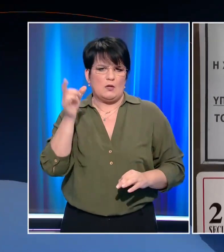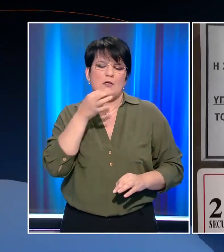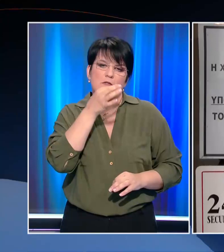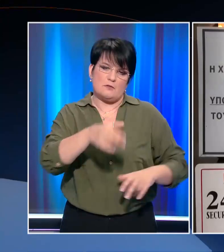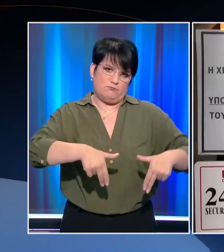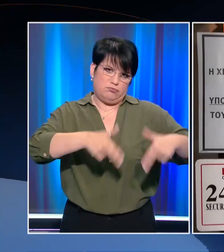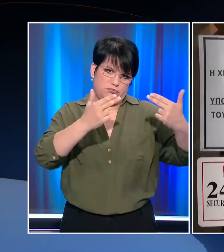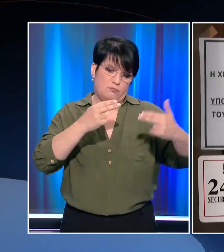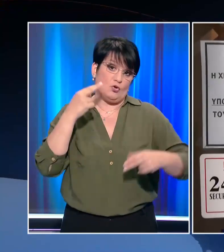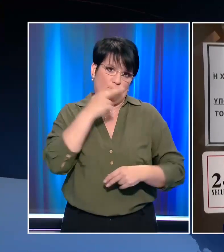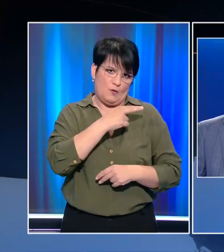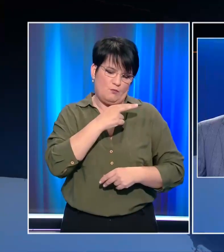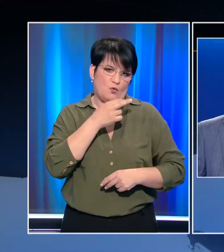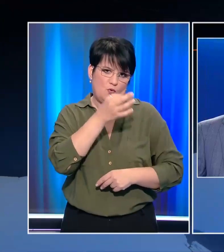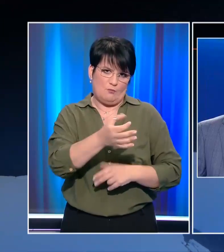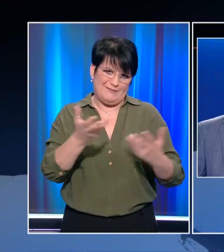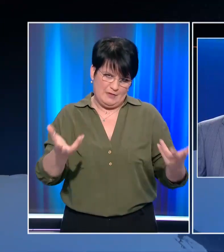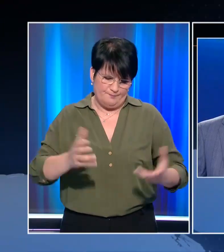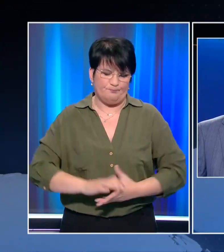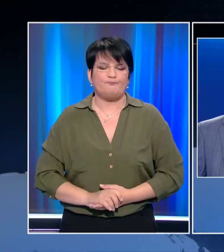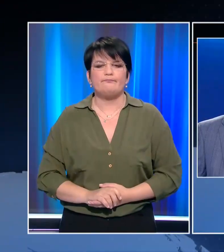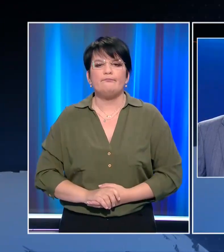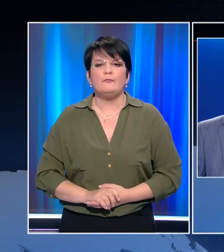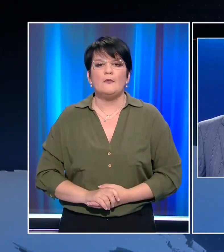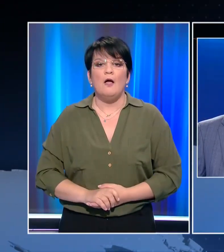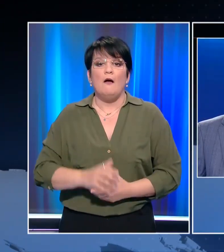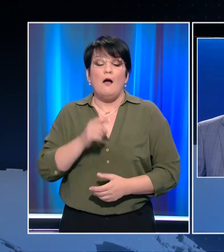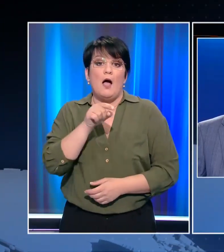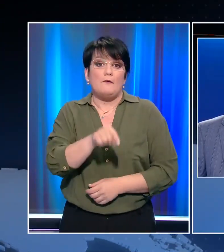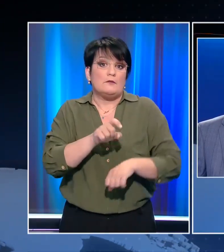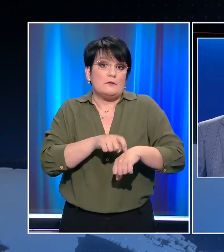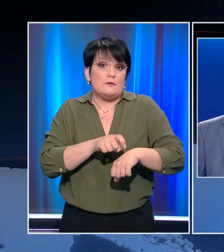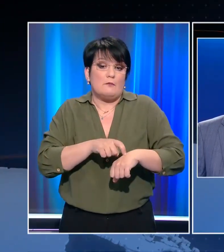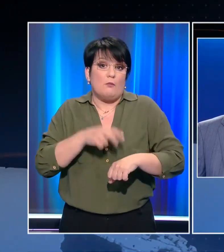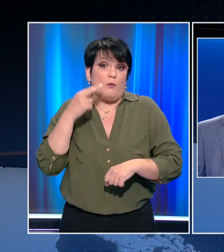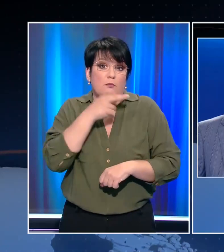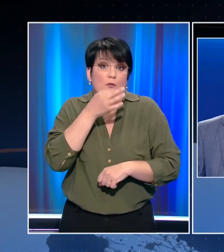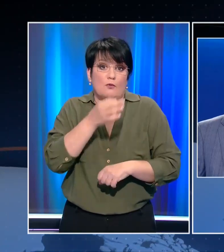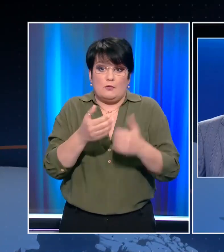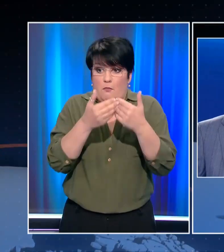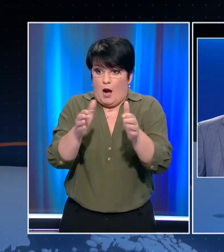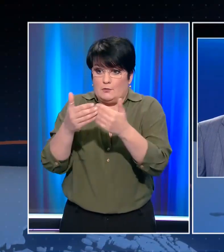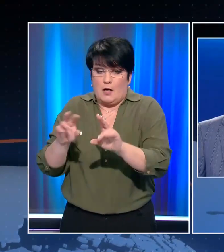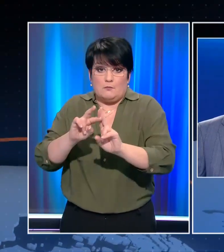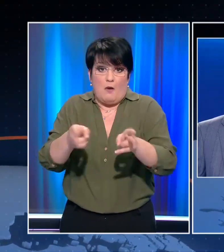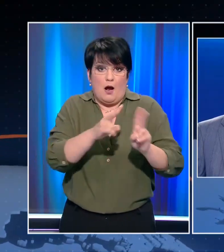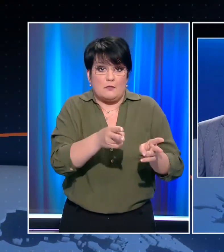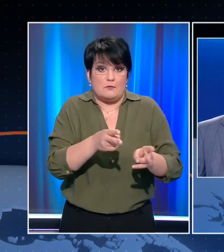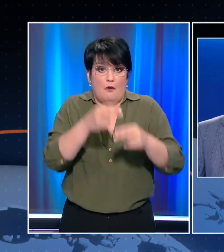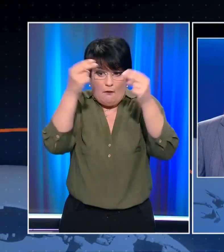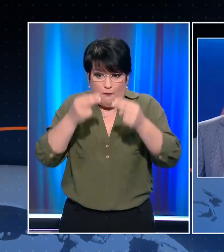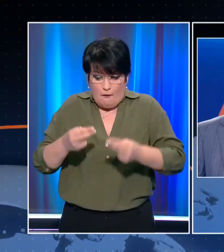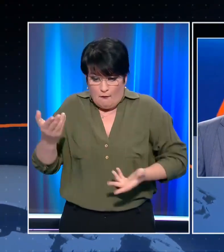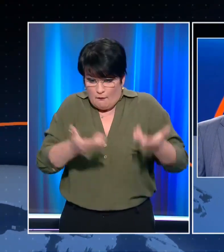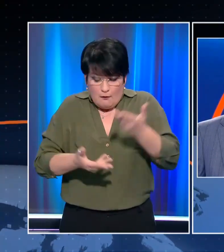έκτακτη τηλεδιάσκεψη που είχε μαζί του. Ο Πρωθυπουργός είπε ότι δεν μπορεί να ανοίξει την αγορά όταν έχει αυτά τα στοιχεία